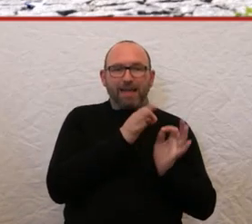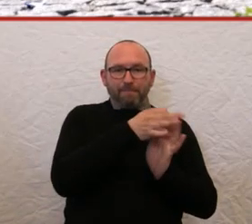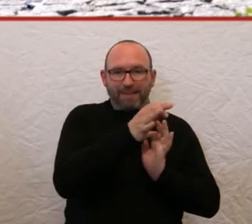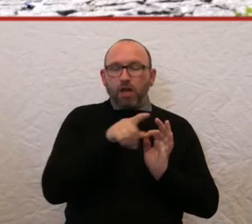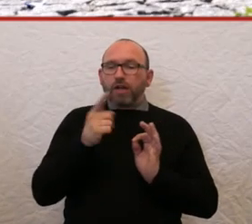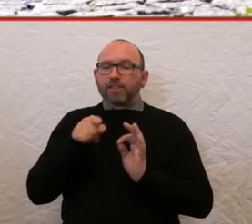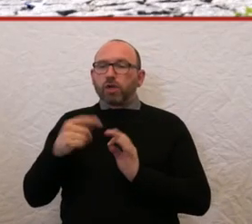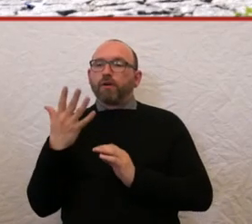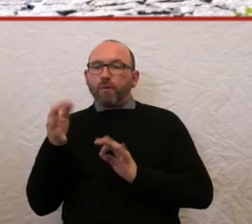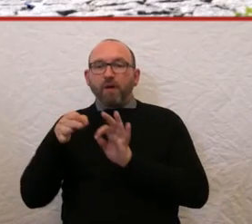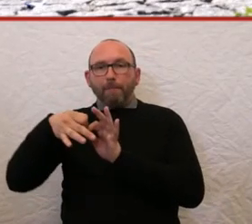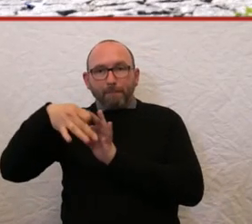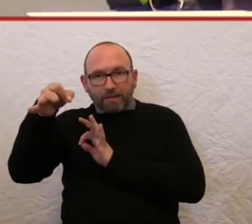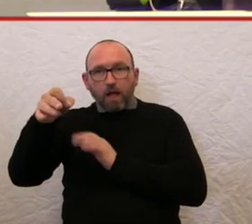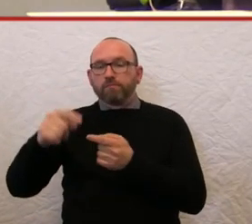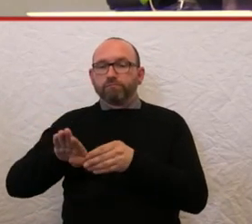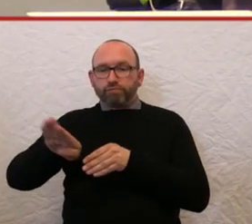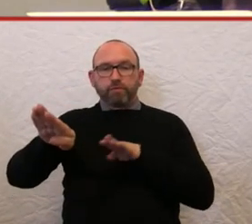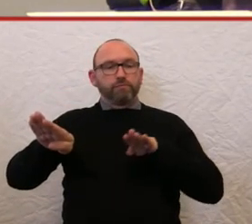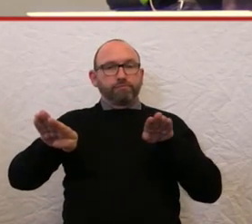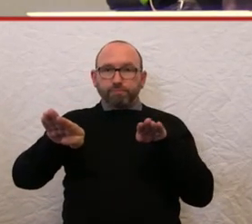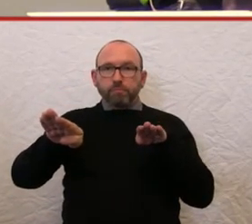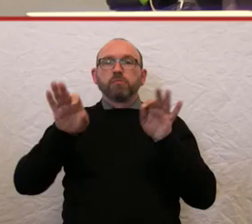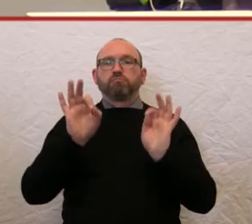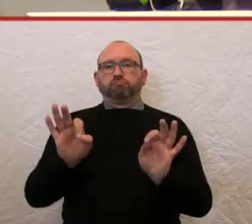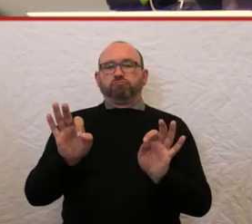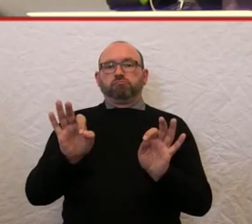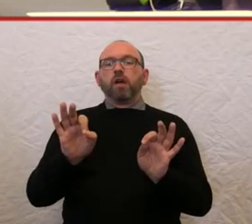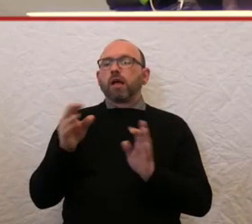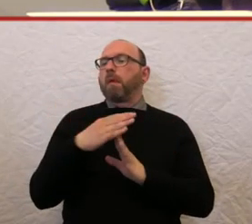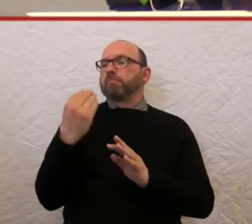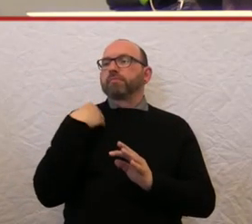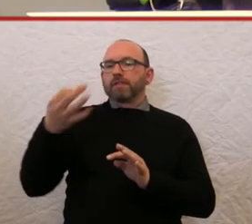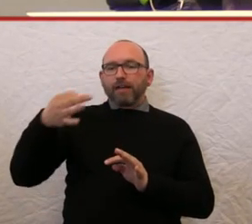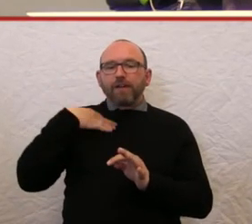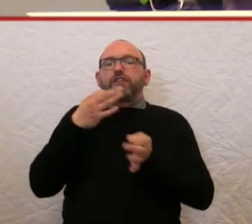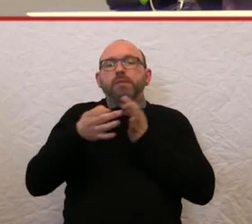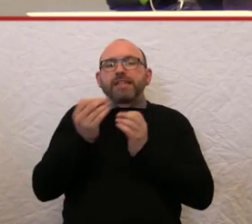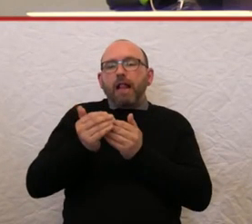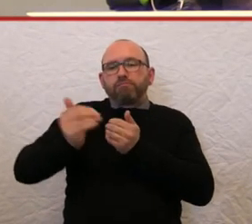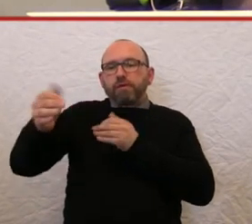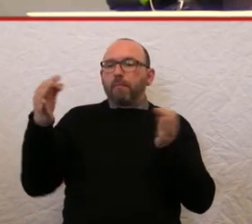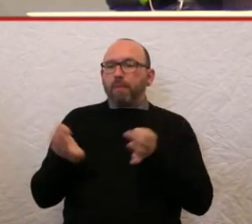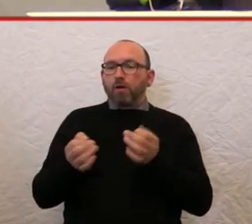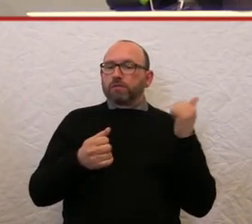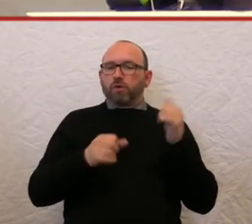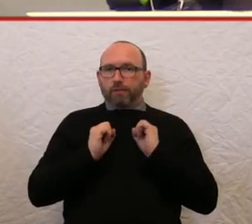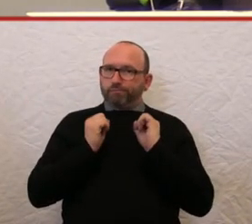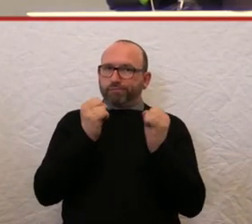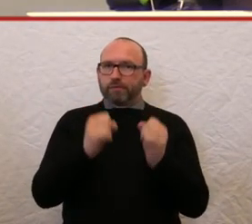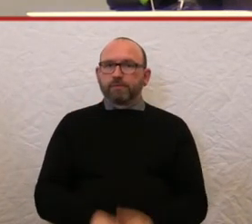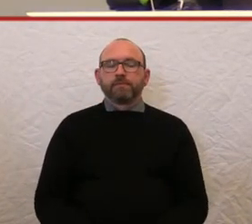das sind die meist angefragten Größen, aber natürlich kann man sich auch bei uns erkundigen nach Spezialgrößen. Mein aktuelles